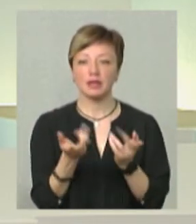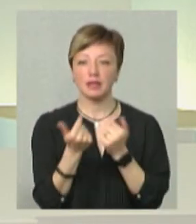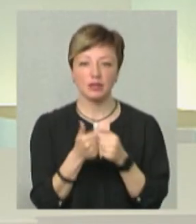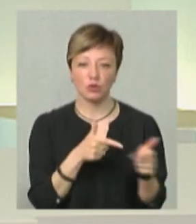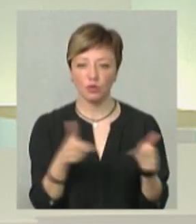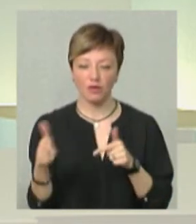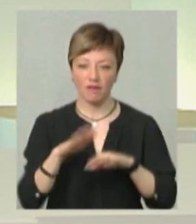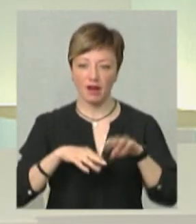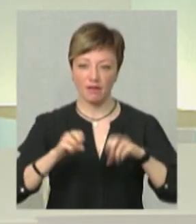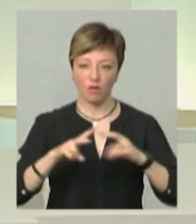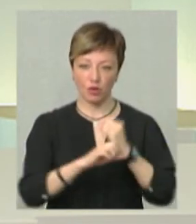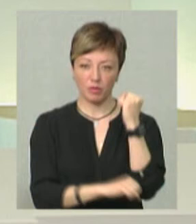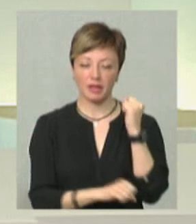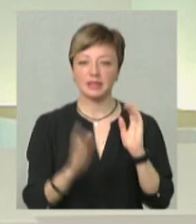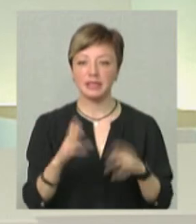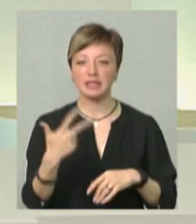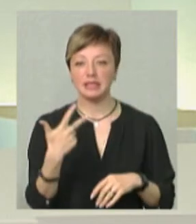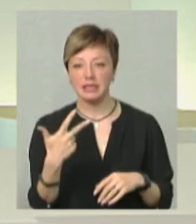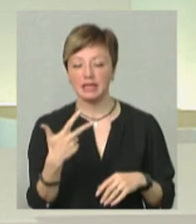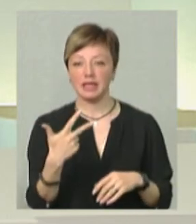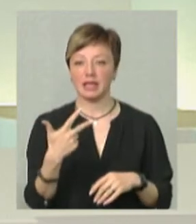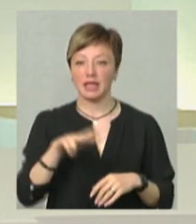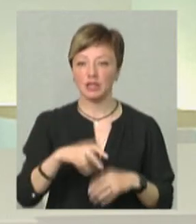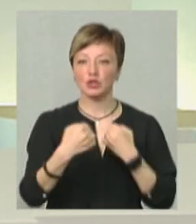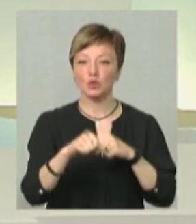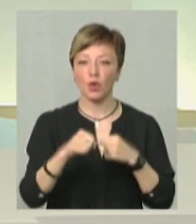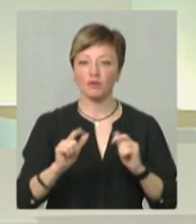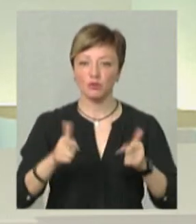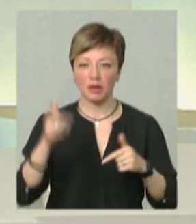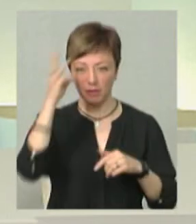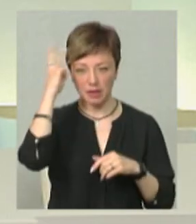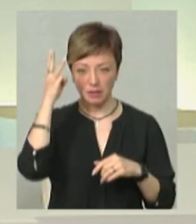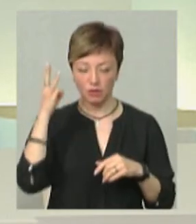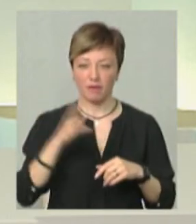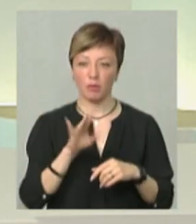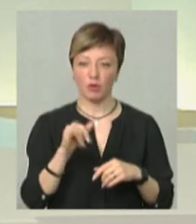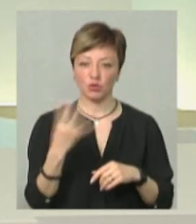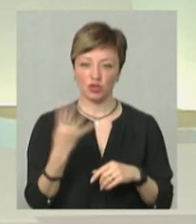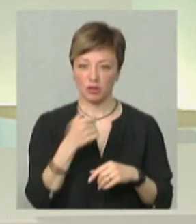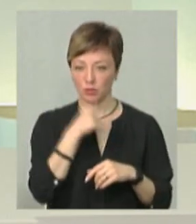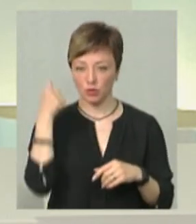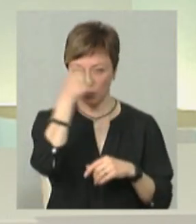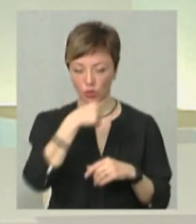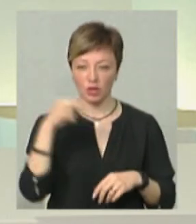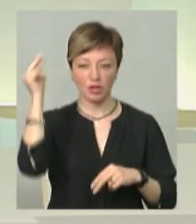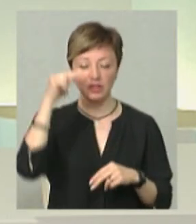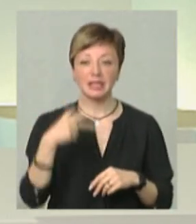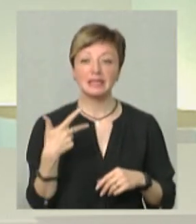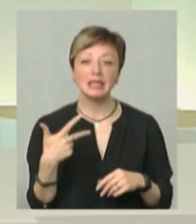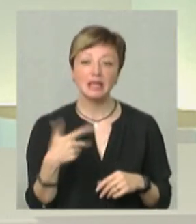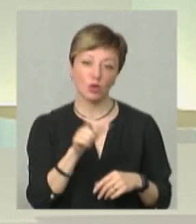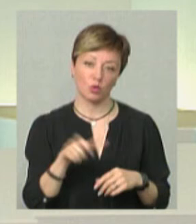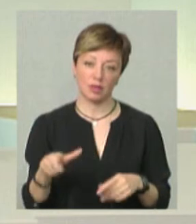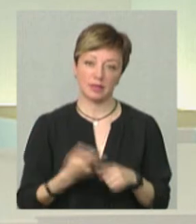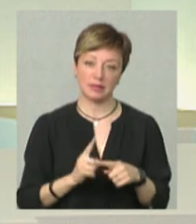кількість ми готуємо кваліфікованих робітників. Всього-навсього три столяра вступило в Хмельницькому ВПУ 4 минулого року на навчання. Три